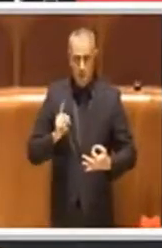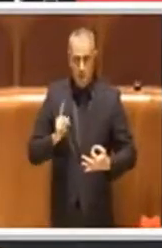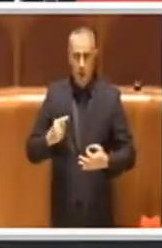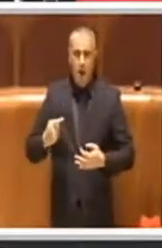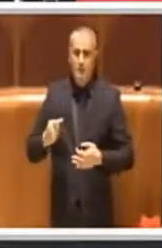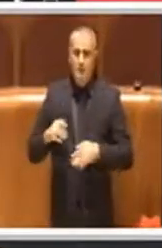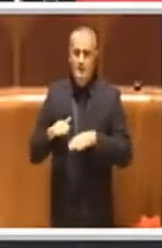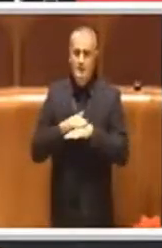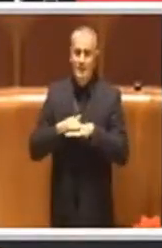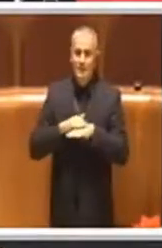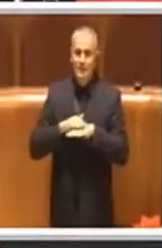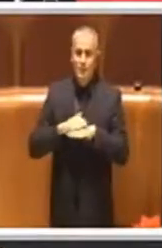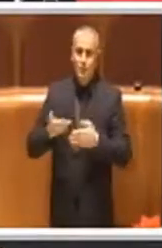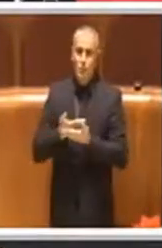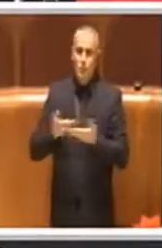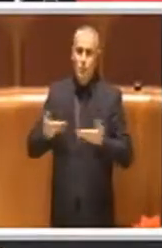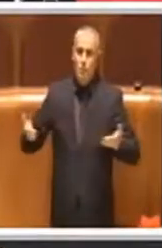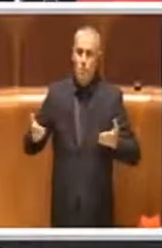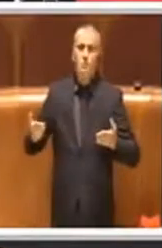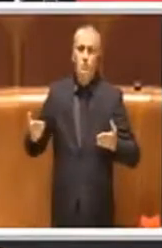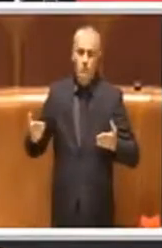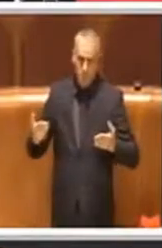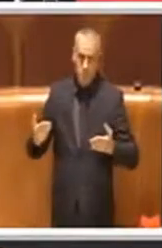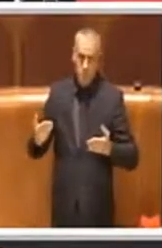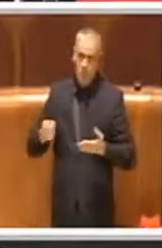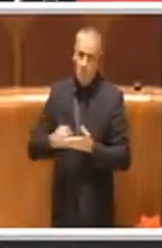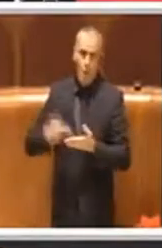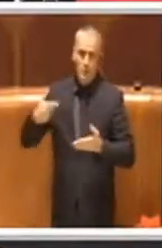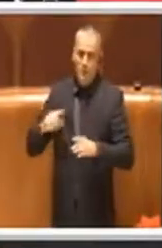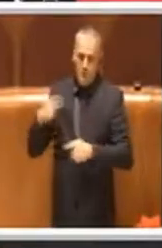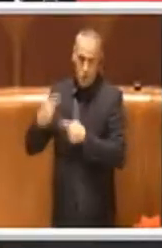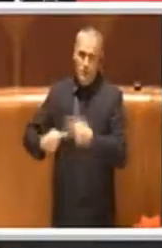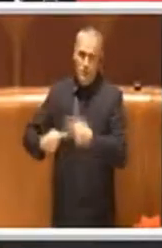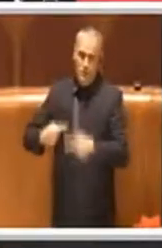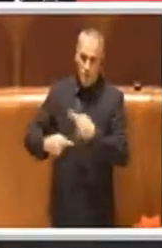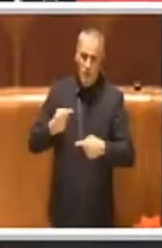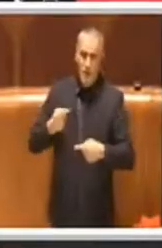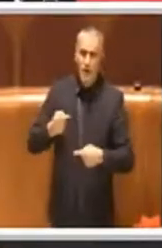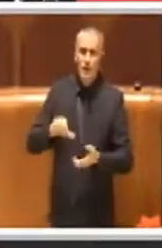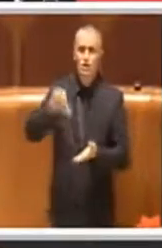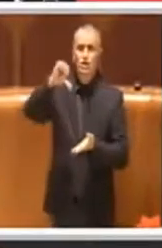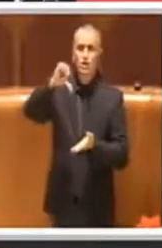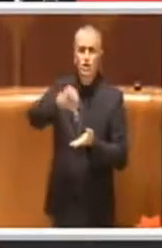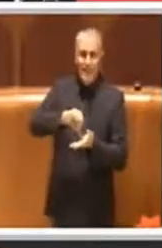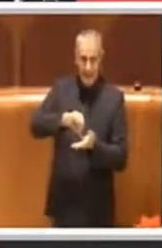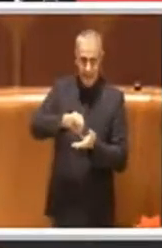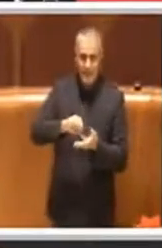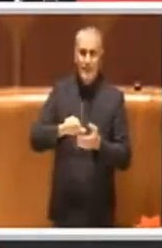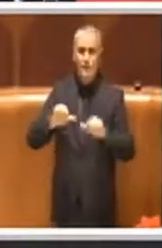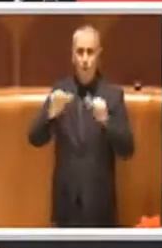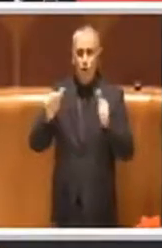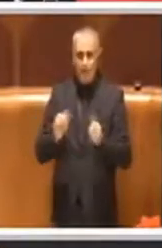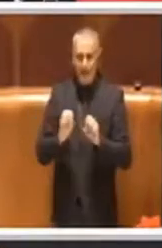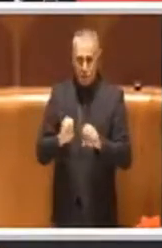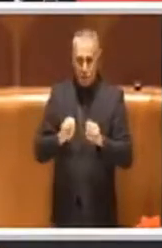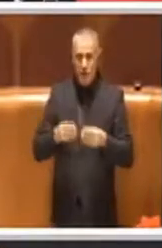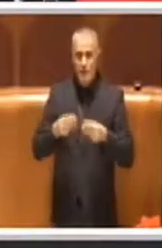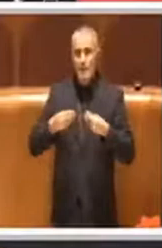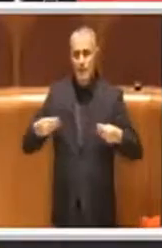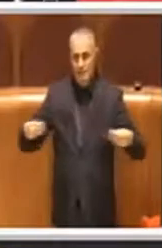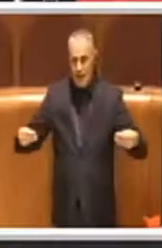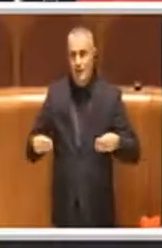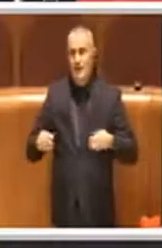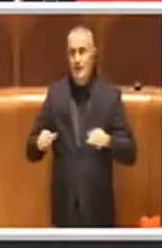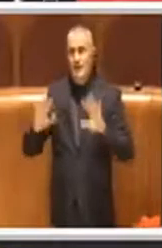servizio pubblico di fondamentale importanza. Parliamo dei centri di formazione professionale e le scuole e le arti e dei